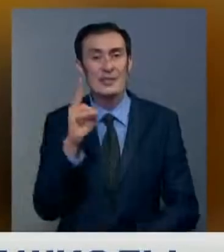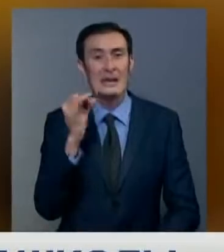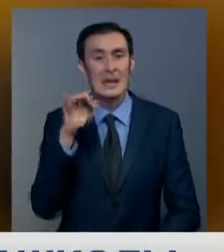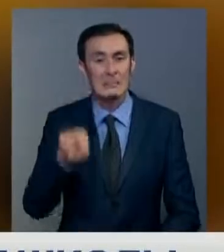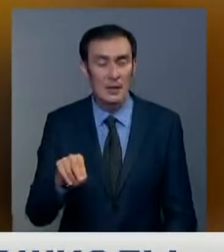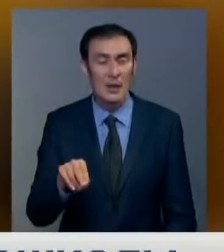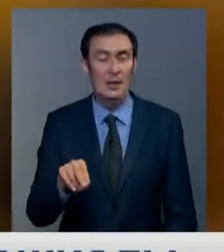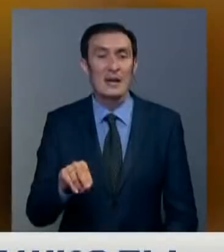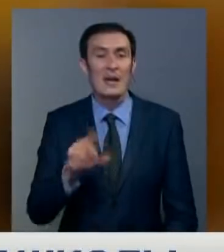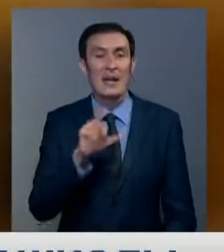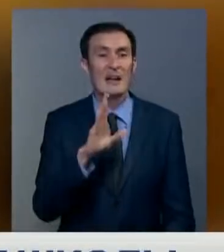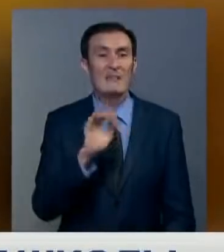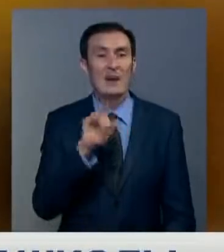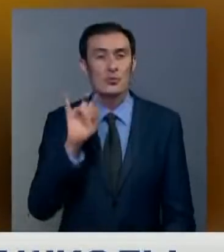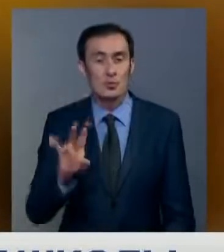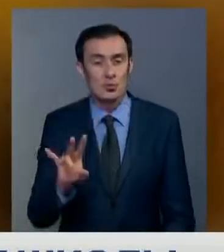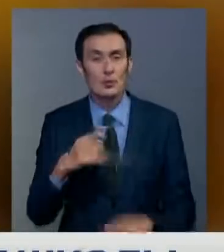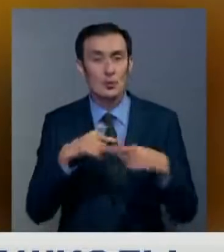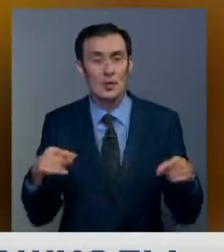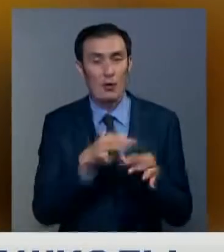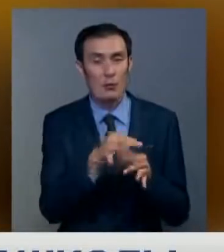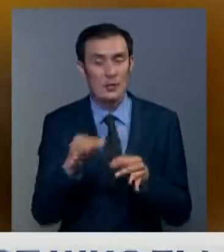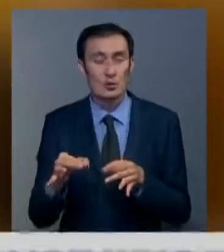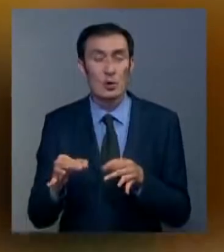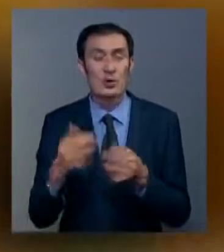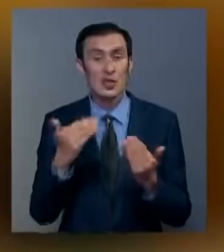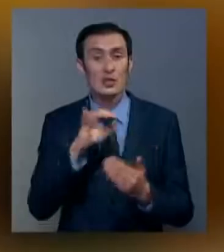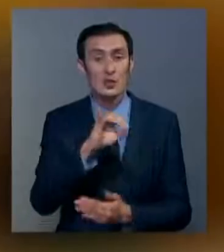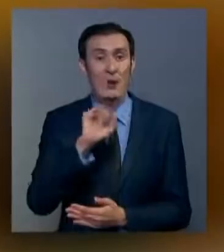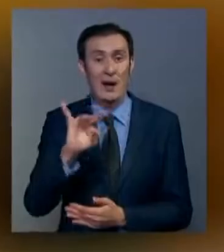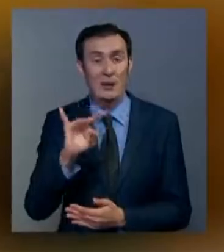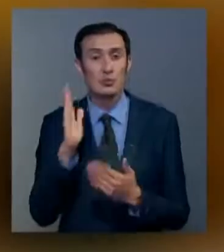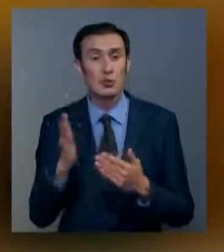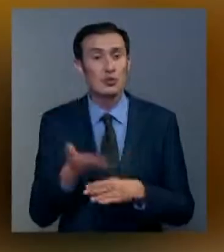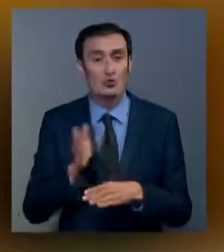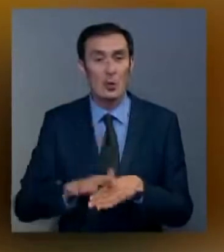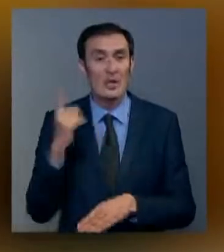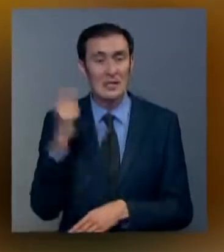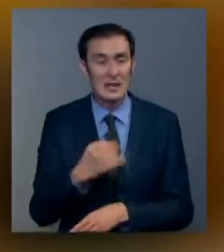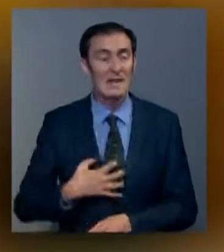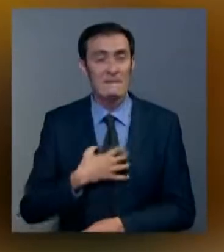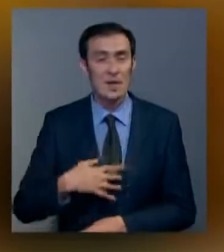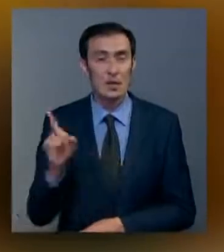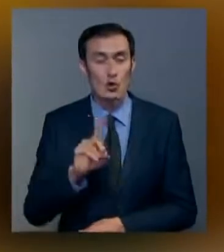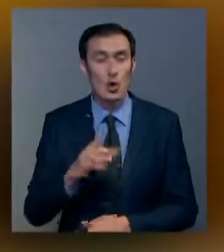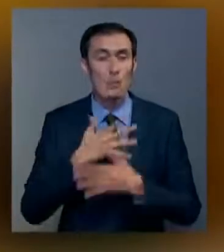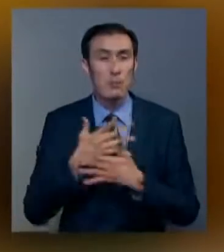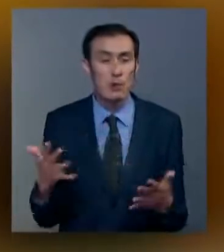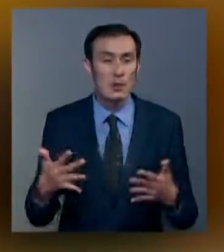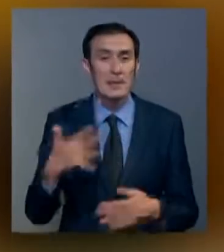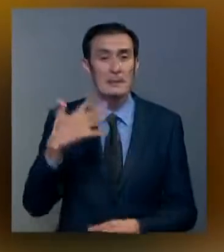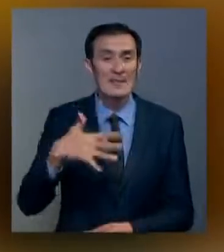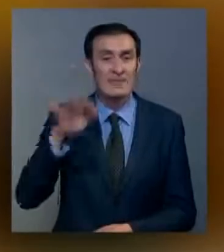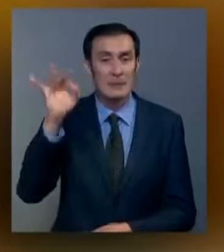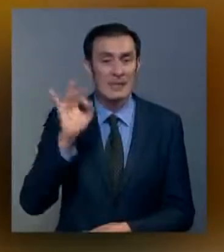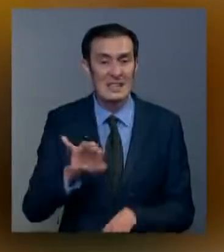Гаутенг и Гвазулу-Натал. Несмотря на то, что страну ожидают трудные недели, важным остается то, что более половины всех